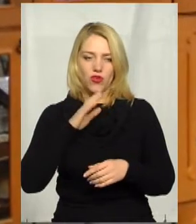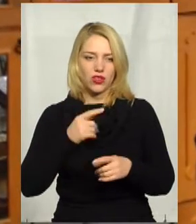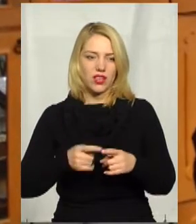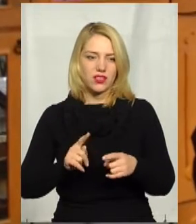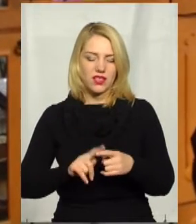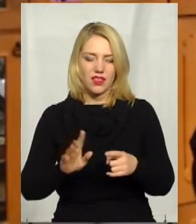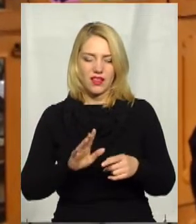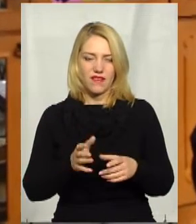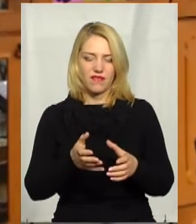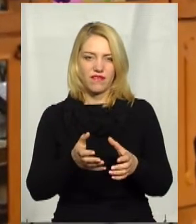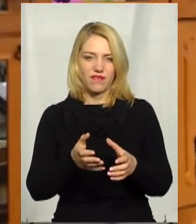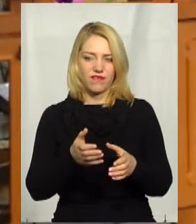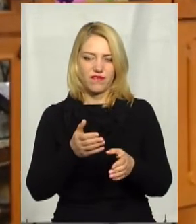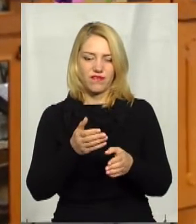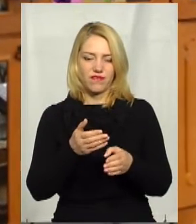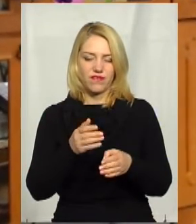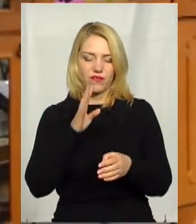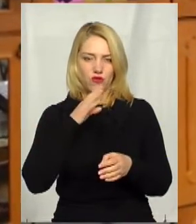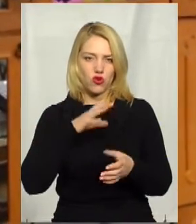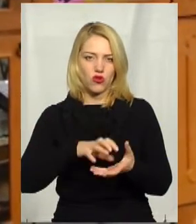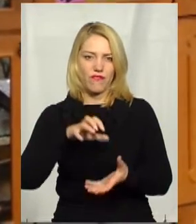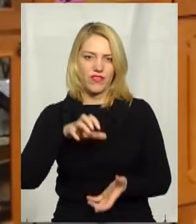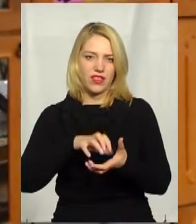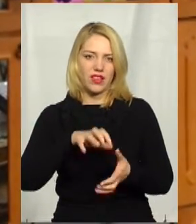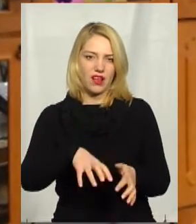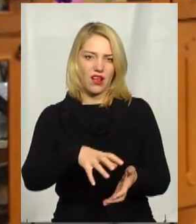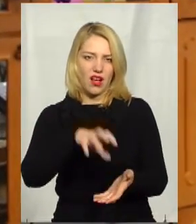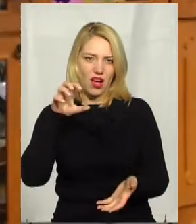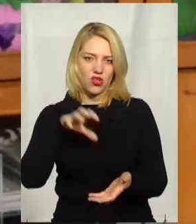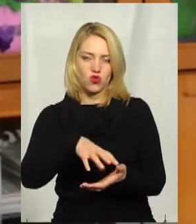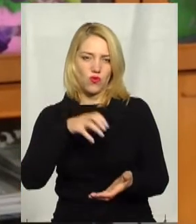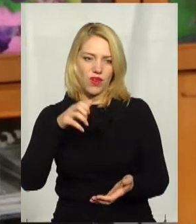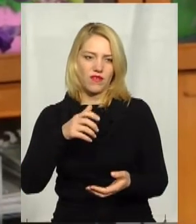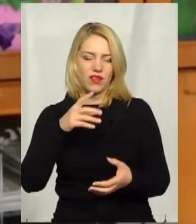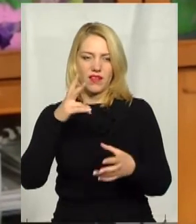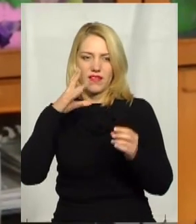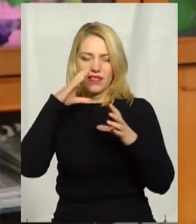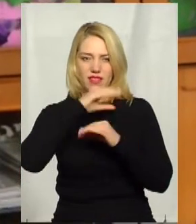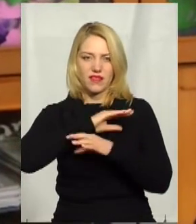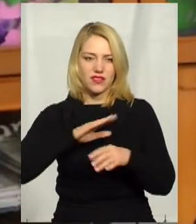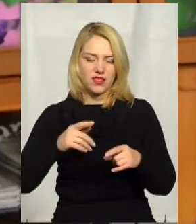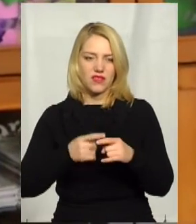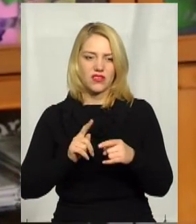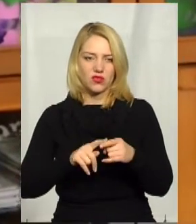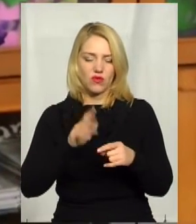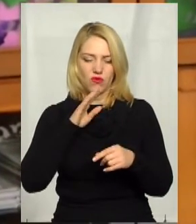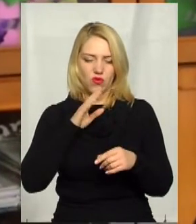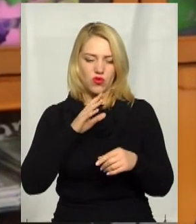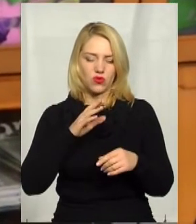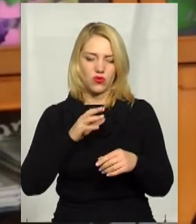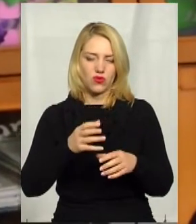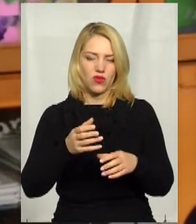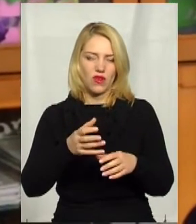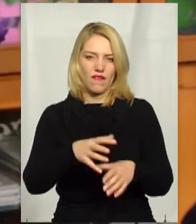відкачував, і вийшло так, що він не встигав, він відлив воду цю викачав і вилив там.